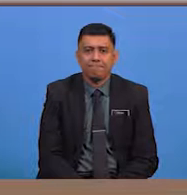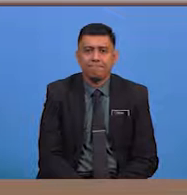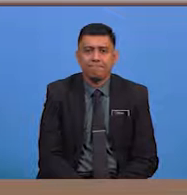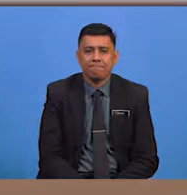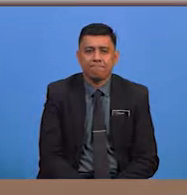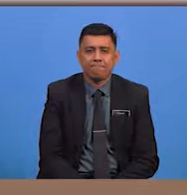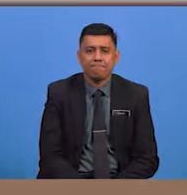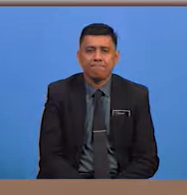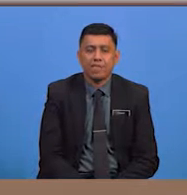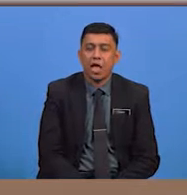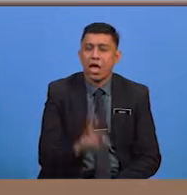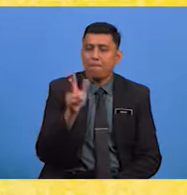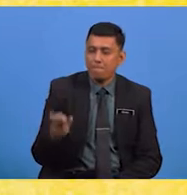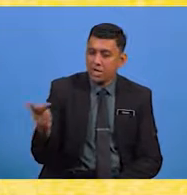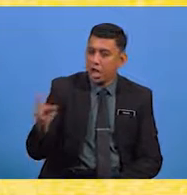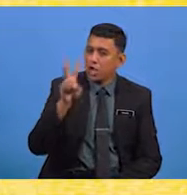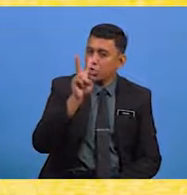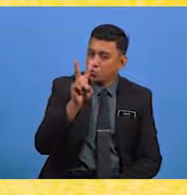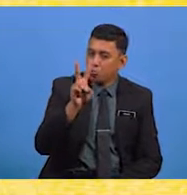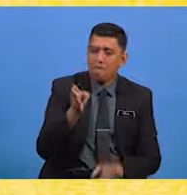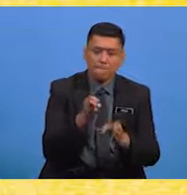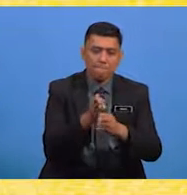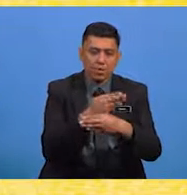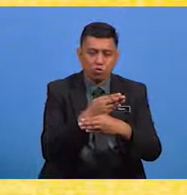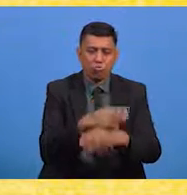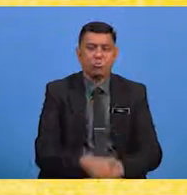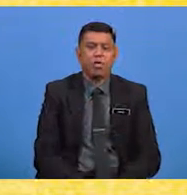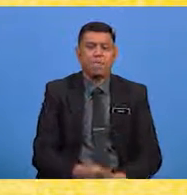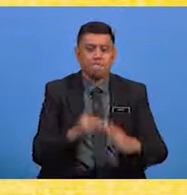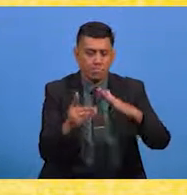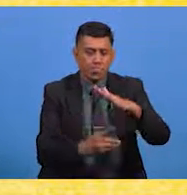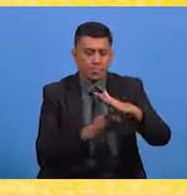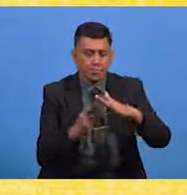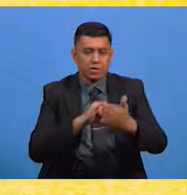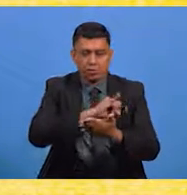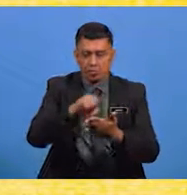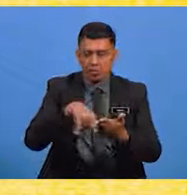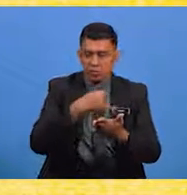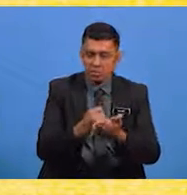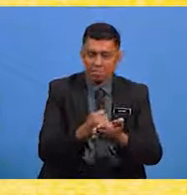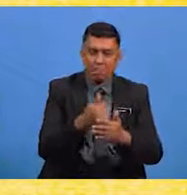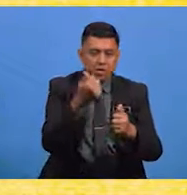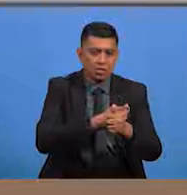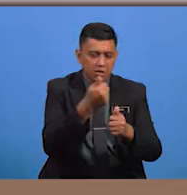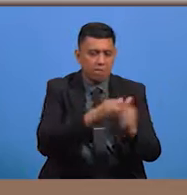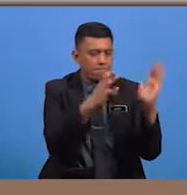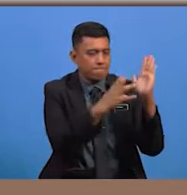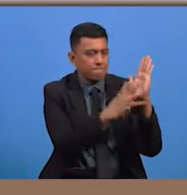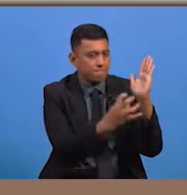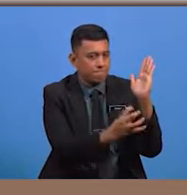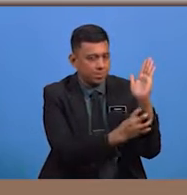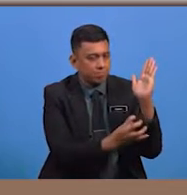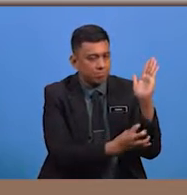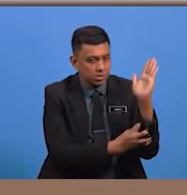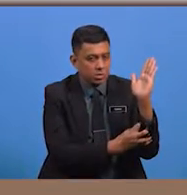Aspek kedua sudut bentuk iaitu berdasarkan jumlah dalam setiap rangkap yang